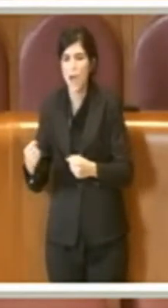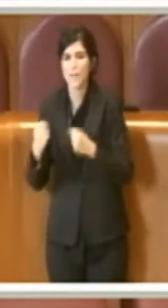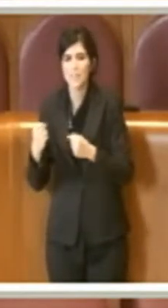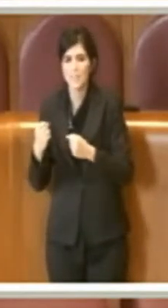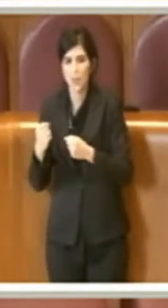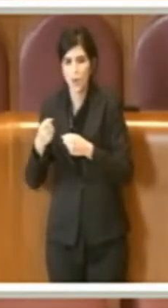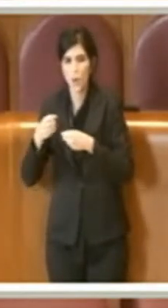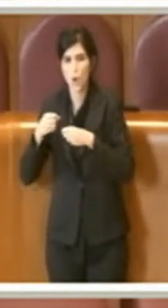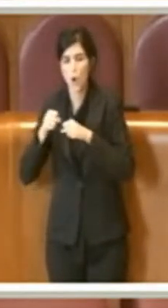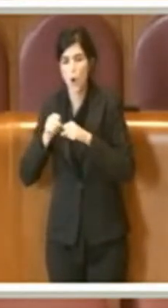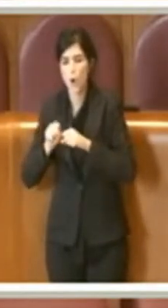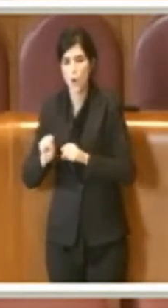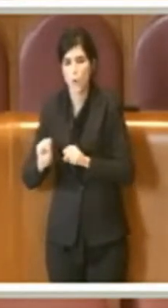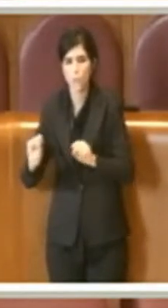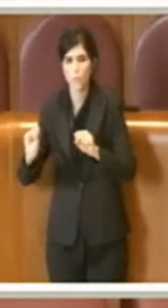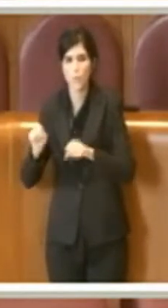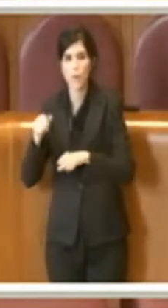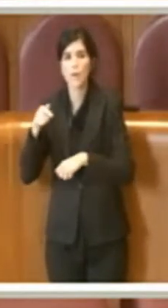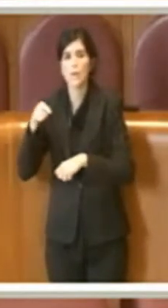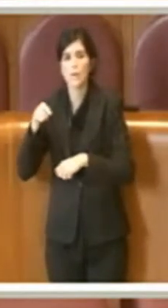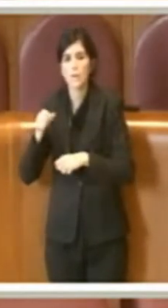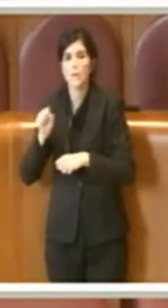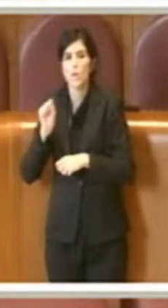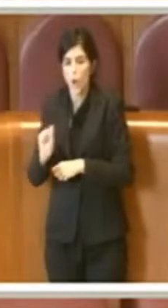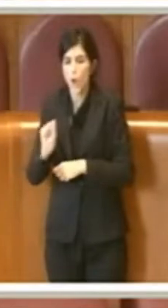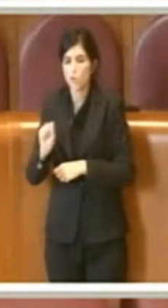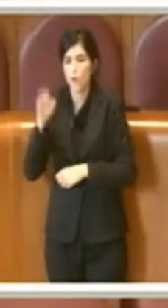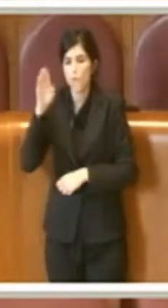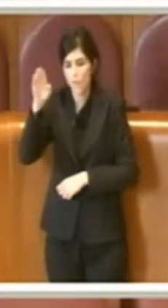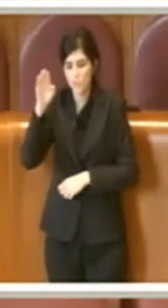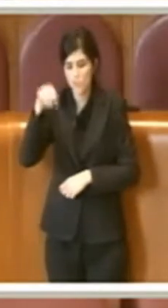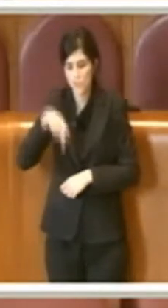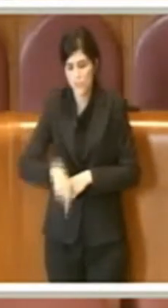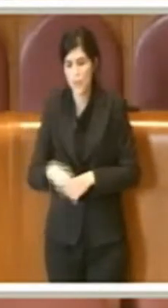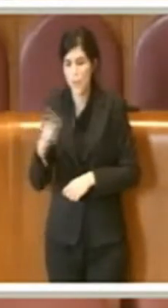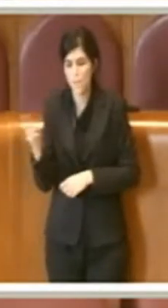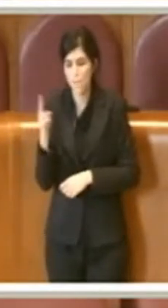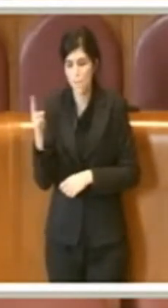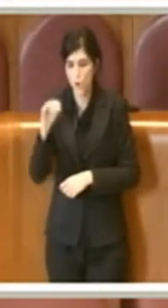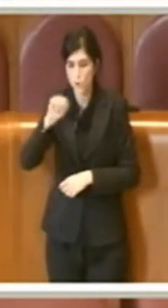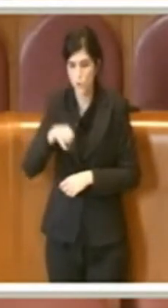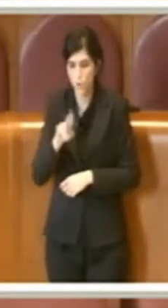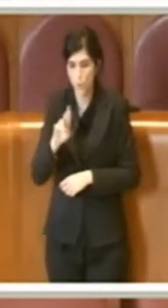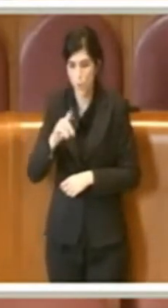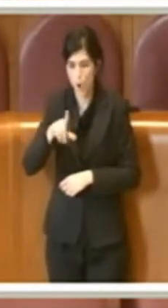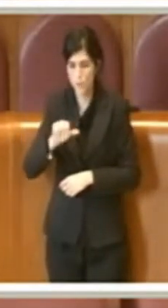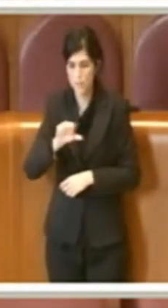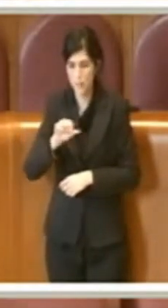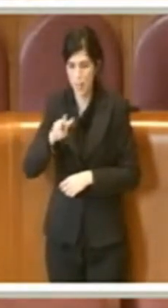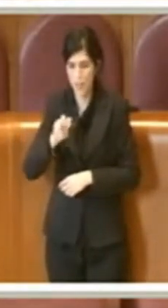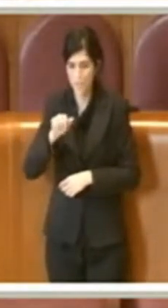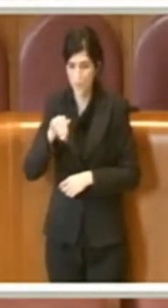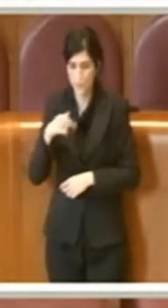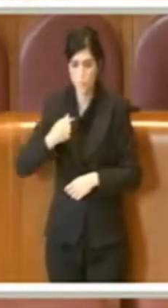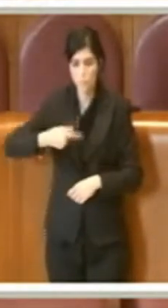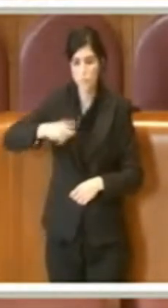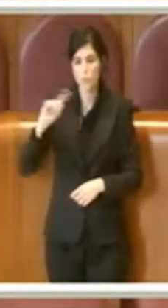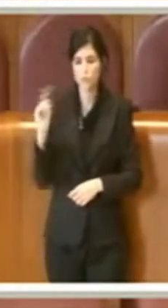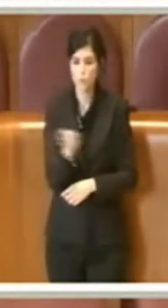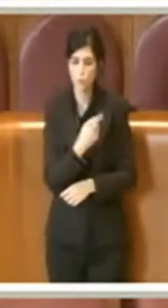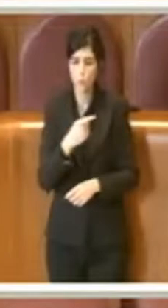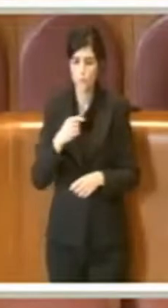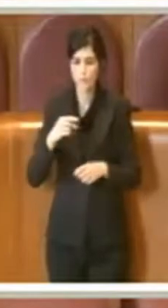hanno causato migliaia di morti anche in Jugoslavia, e siamo tutti pronti ad andare ad Auschwitz per